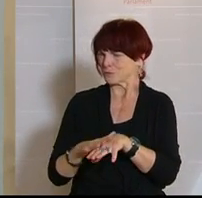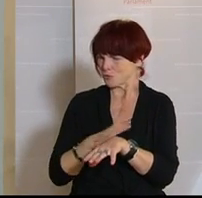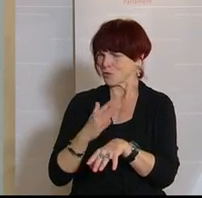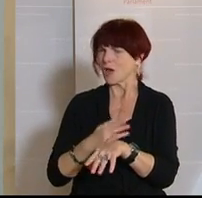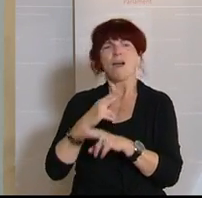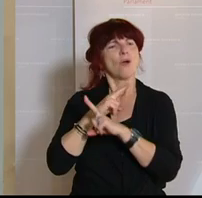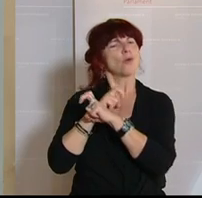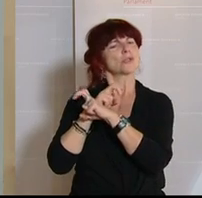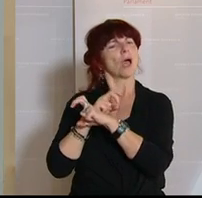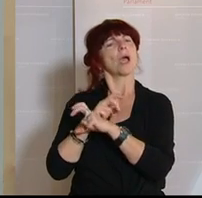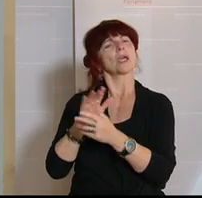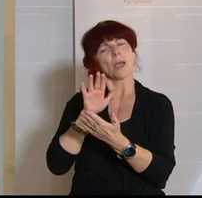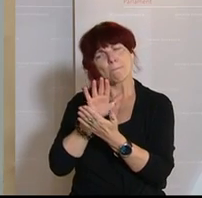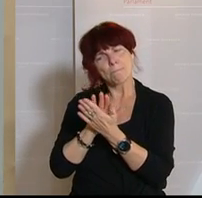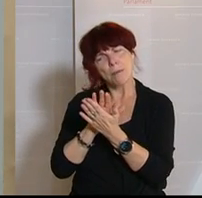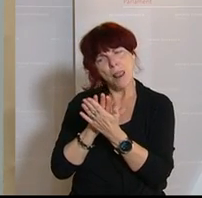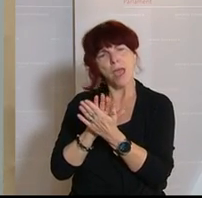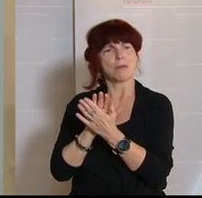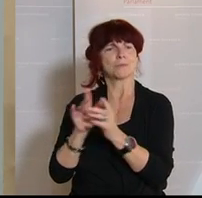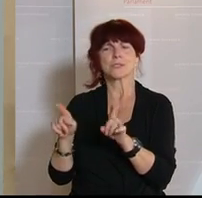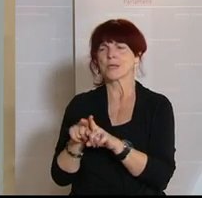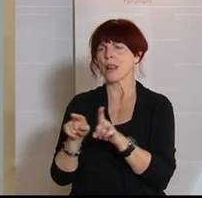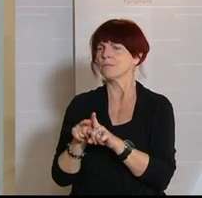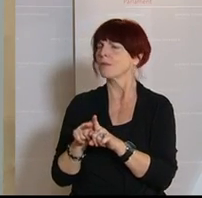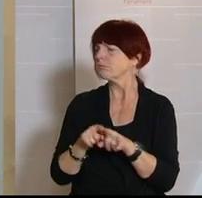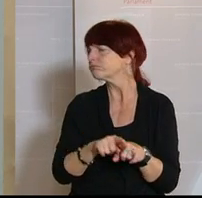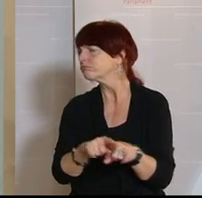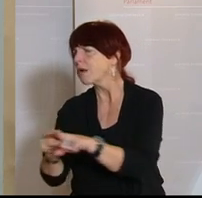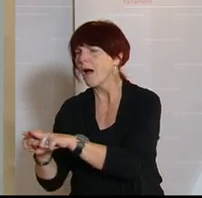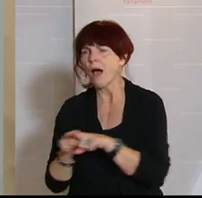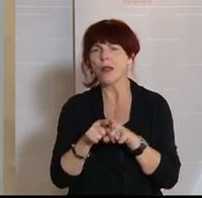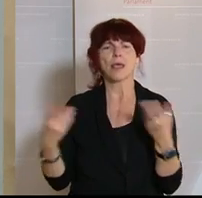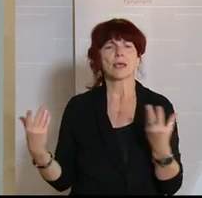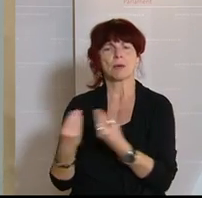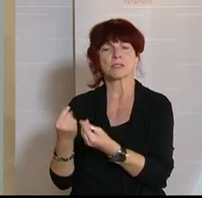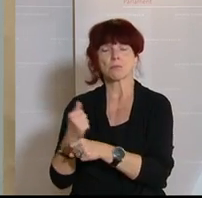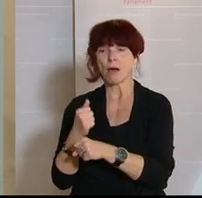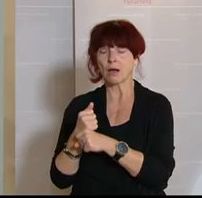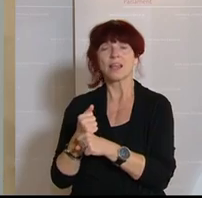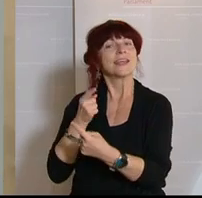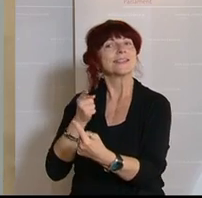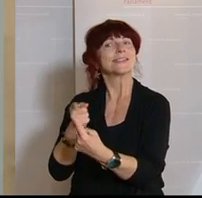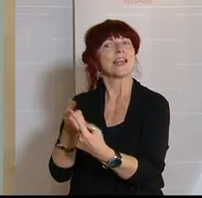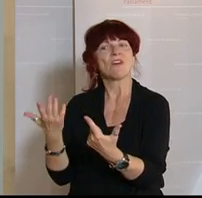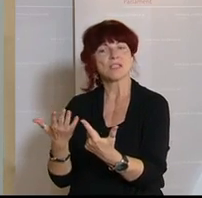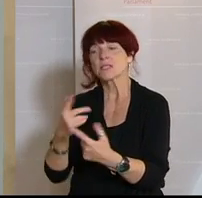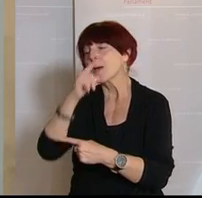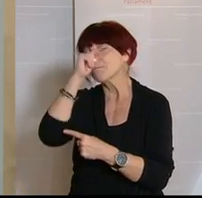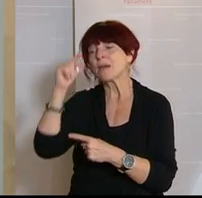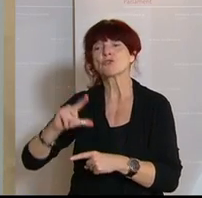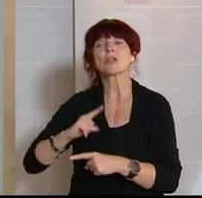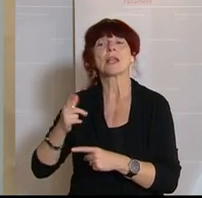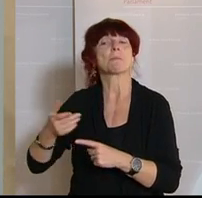Sicherheit, wo es um die Rettung von Menschenleben geht. Es geht immer um die Rettung von Menschenleben. Dann werden wir die